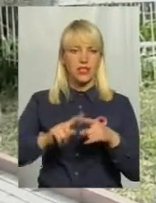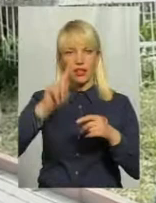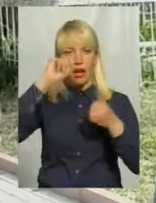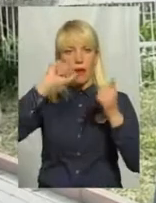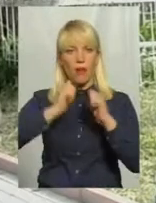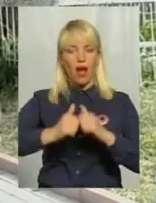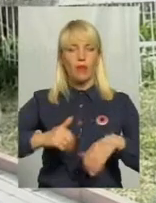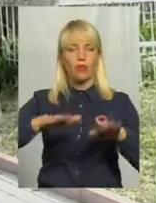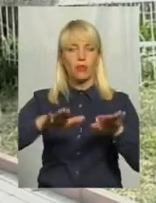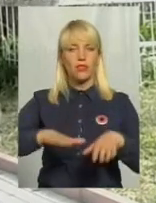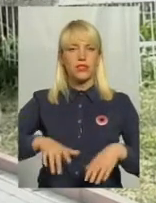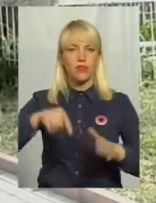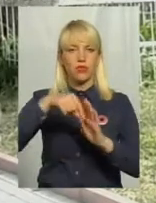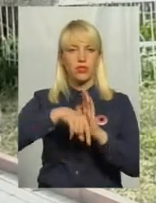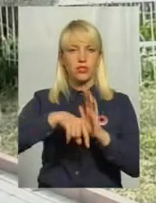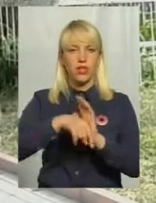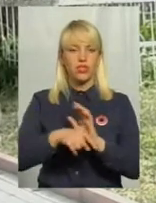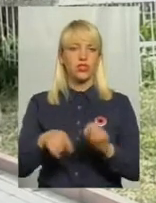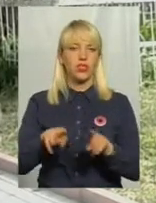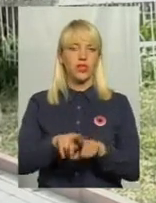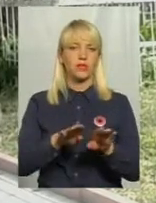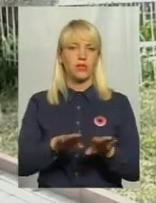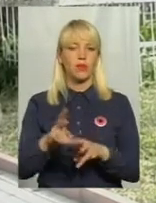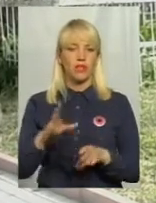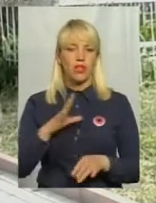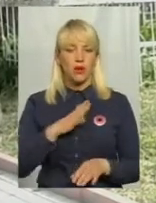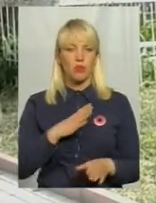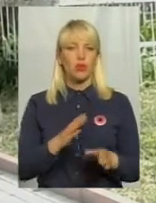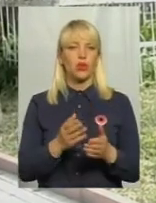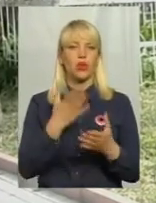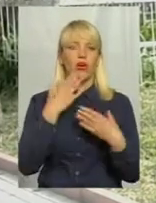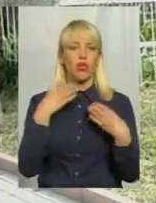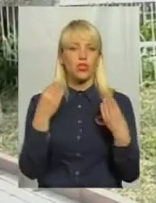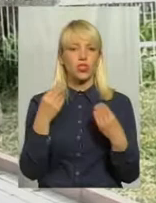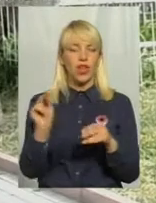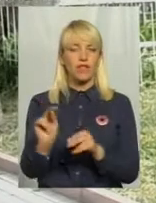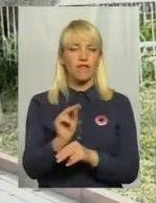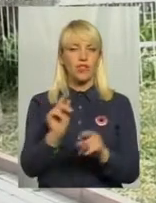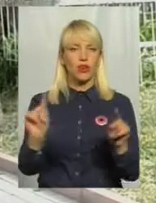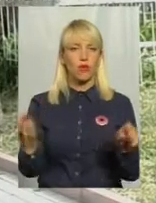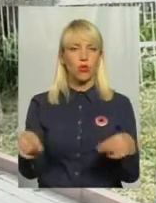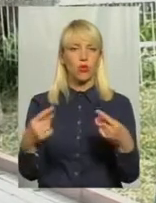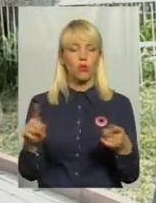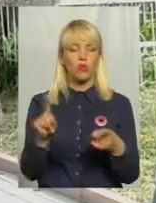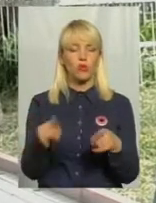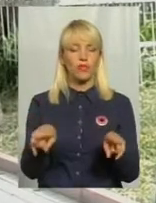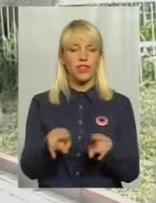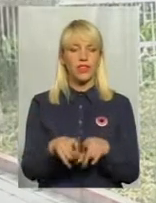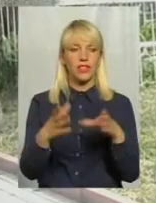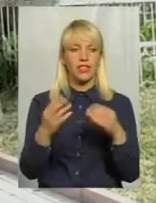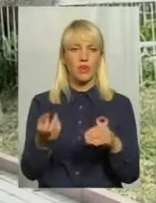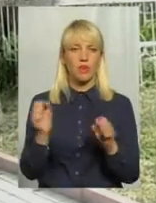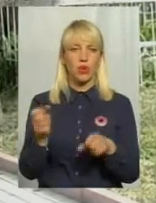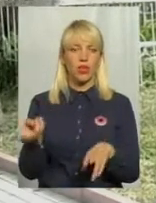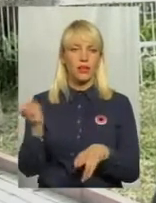значення. Відповідно, ці місця повинні бути ошатні і відремонтовані, для того, щоб саме в такі дні ми могли прийти і віддати шану